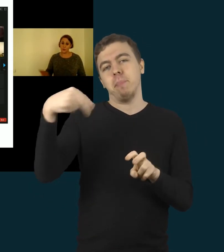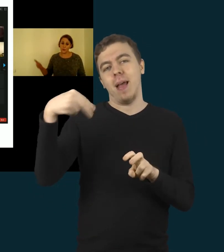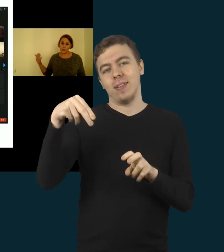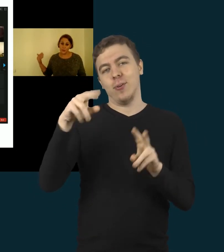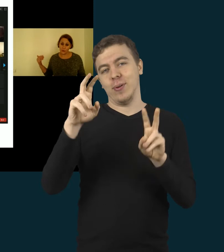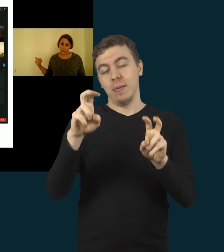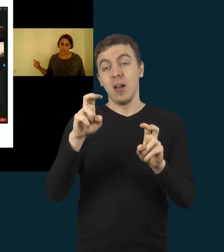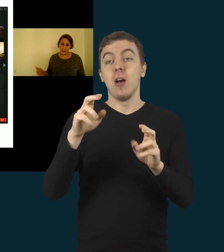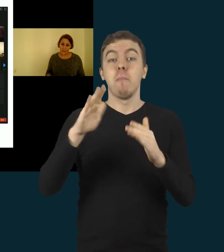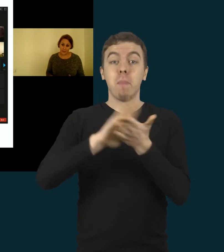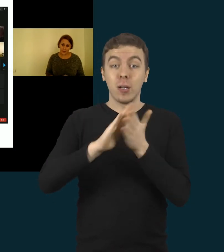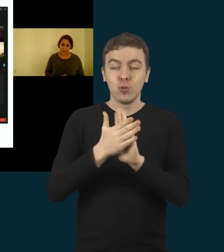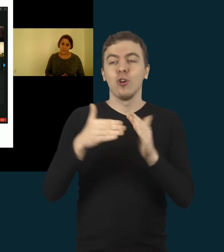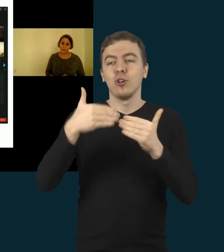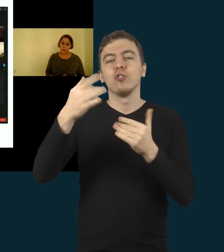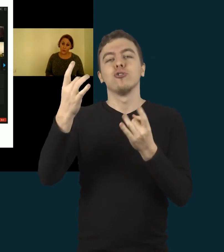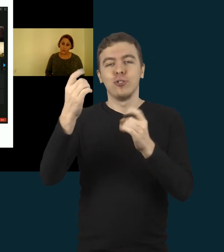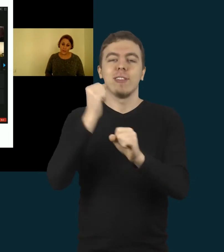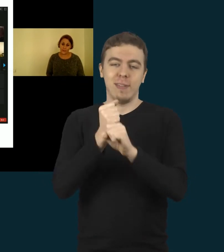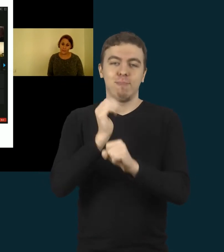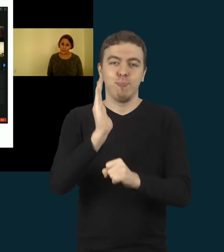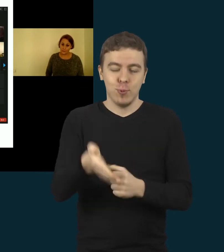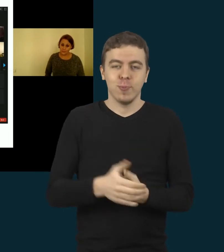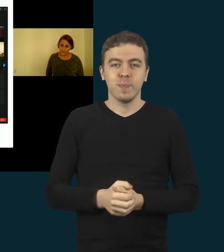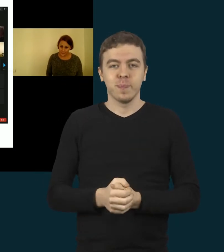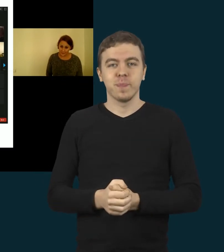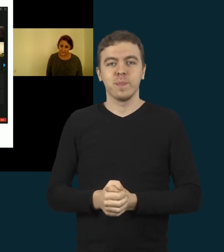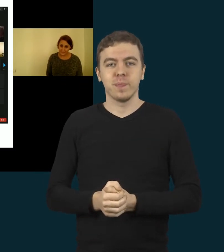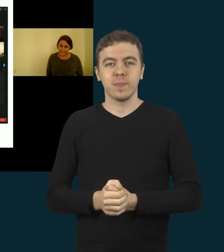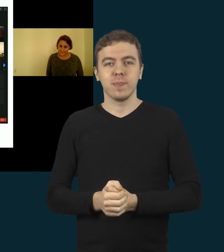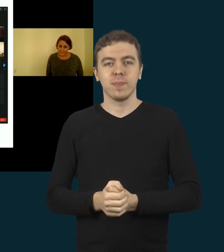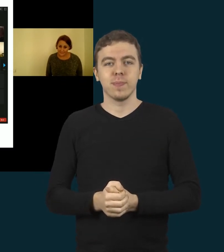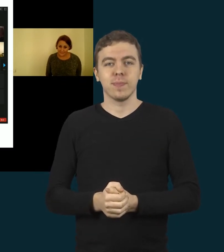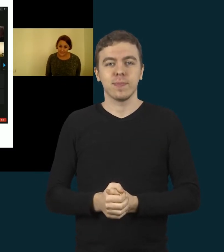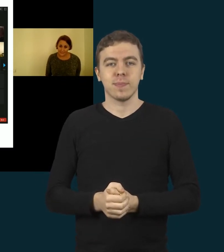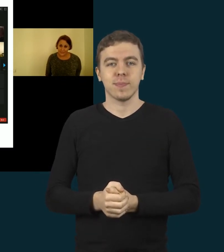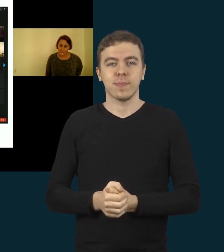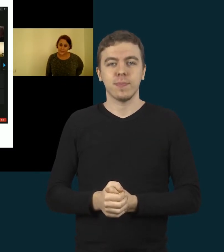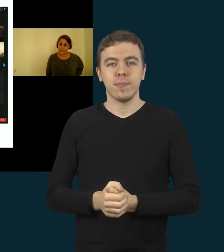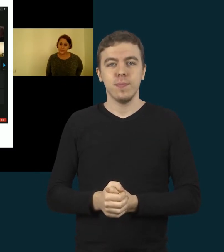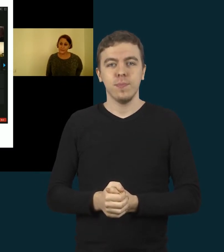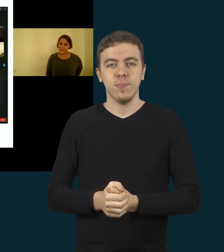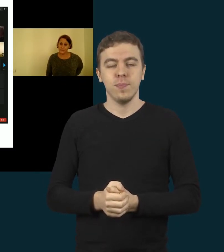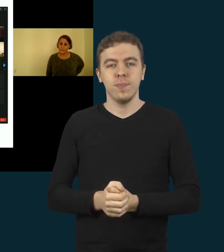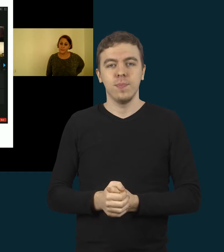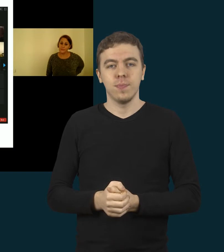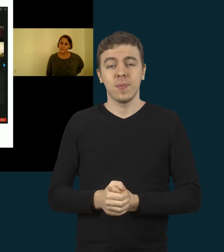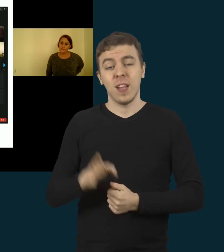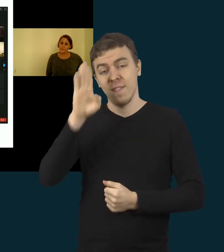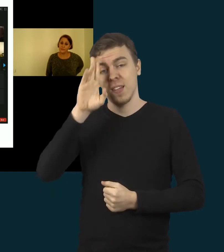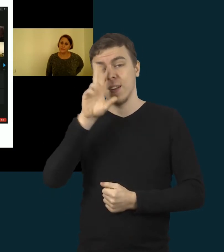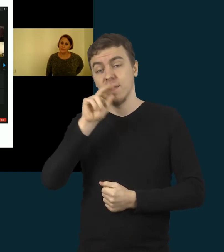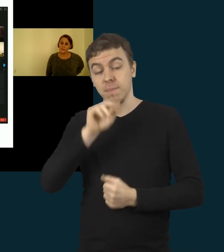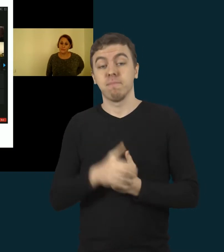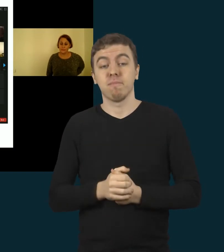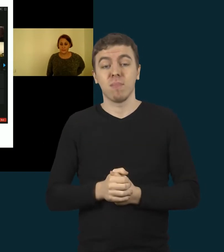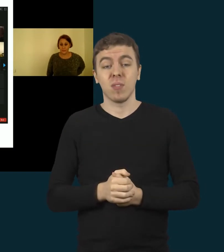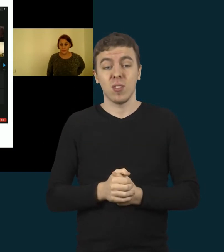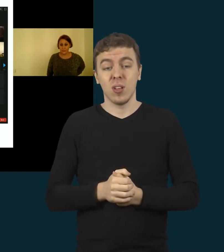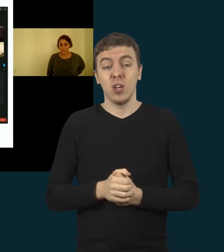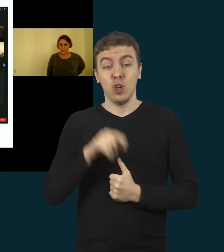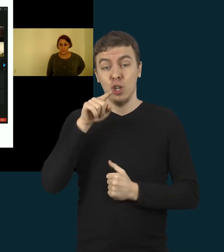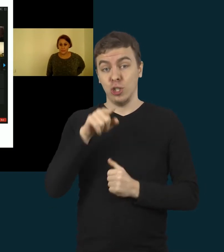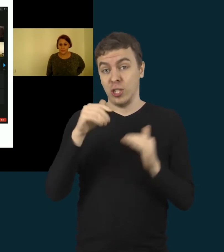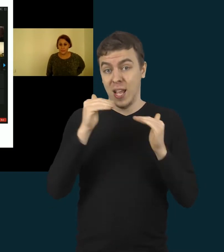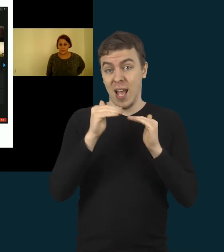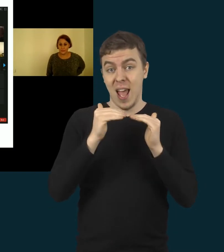pasiruošimas tolesniai, eigu į ką mes toliau veiksime. Taip ir čia mes į šį etapą